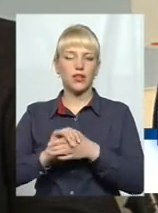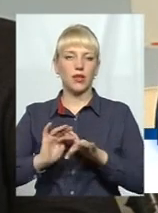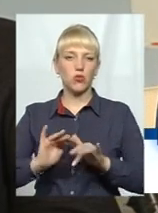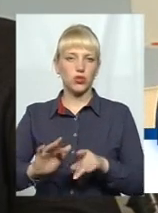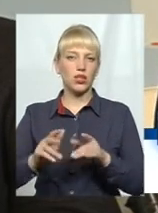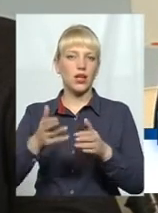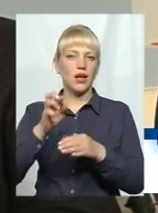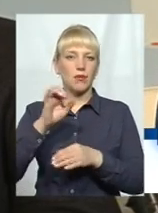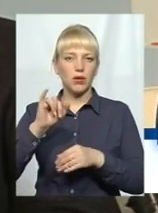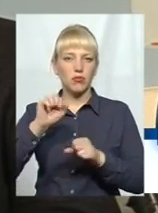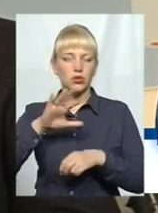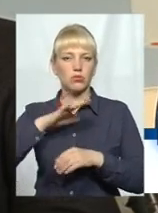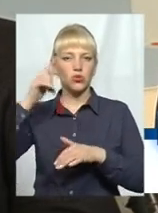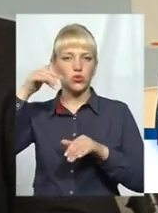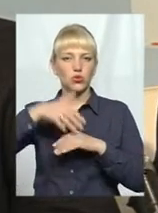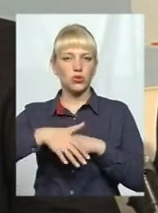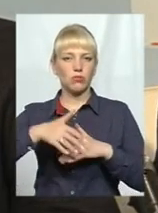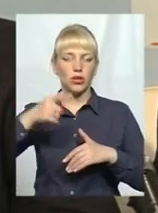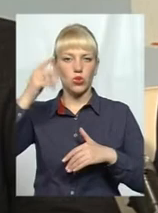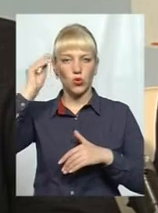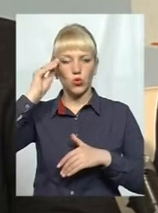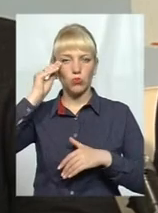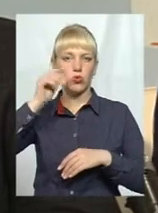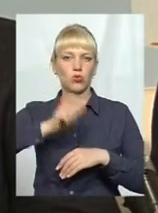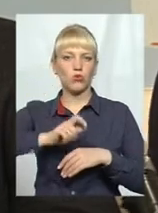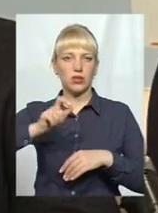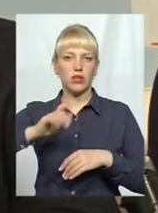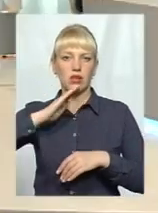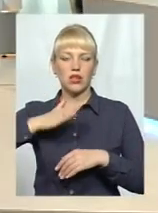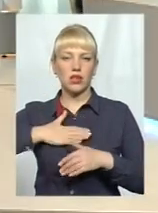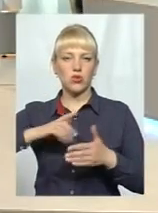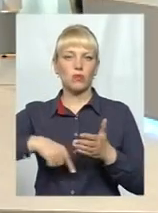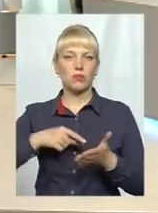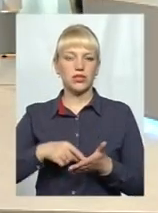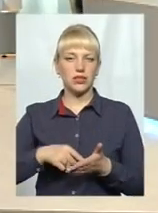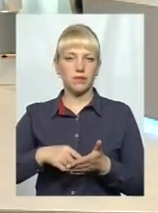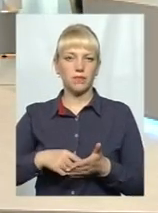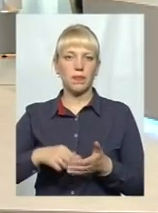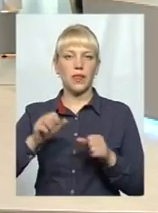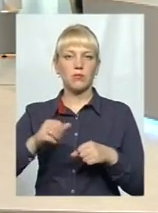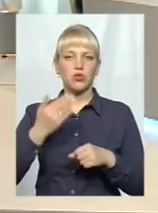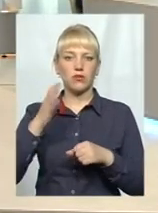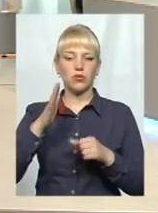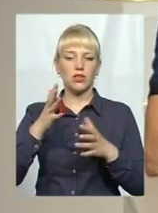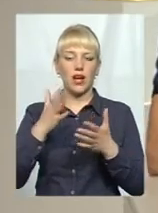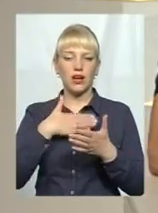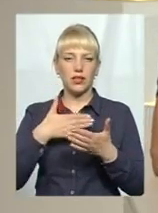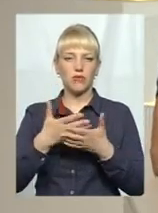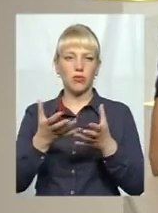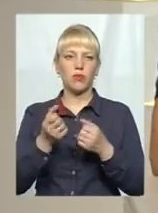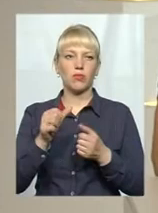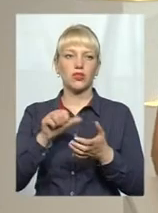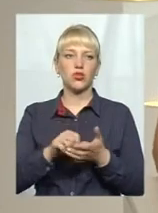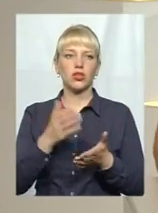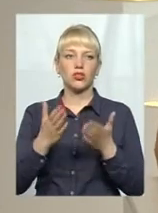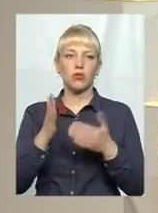тоді можна було б зрозуміти думку мешканців нашого міста. Можливо, вони будуть приймати активну участь тоді, коли їх